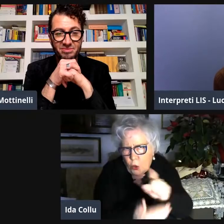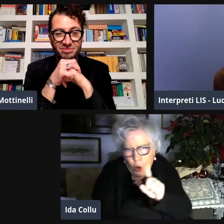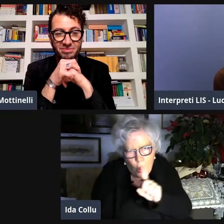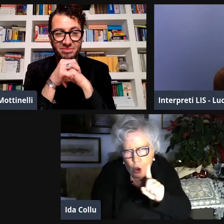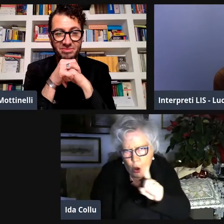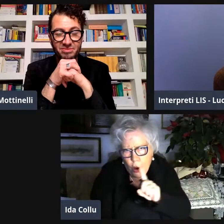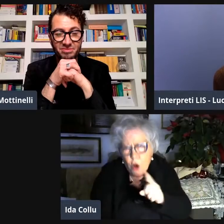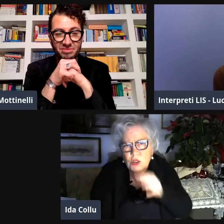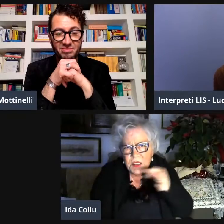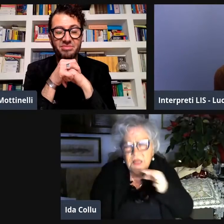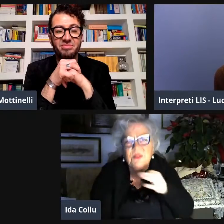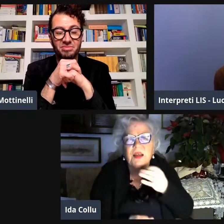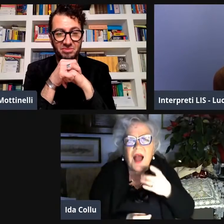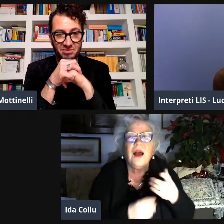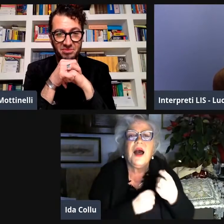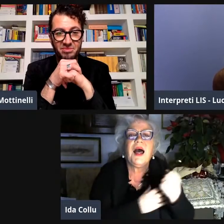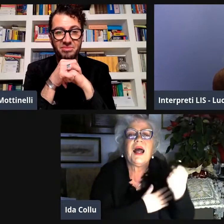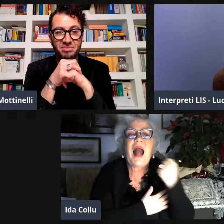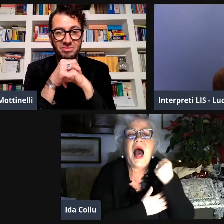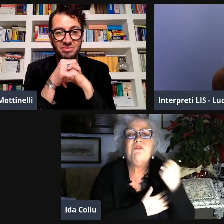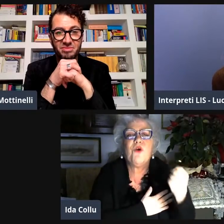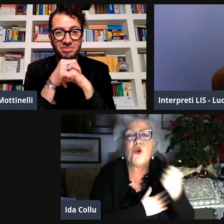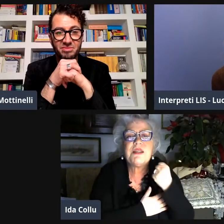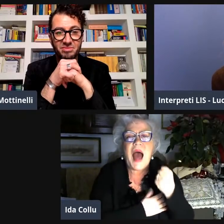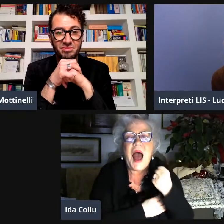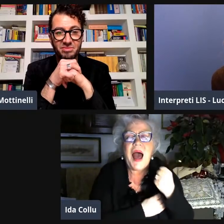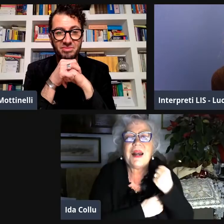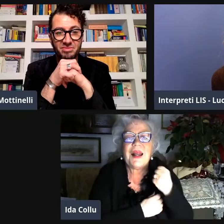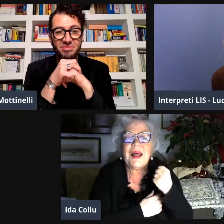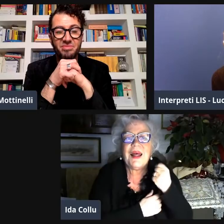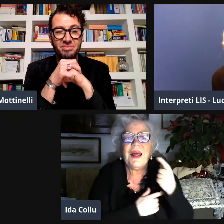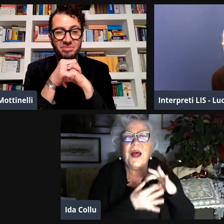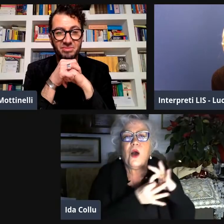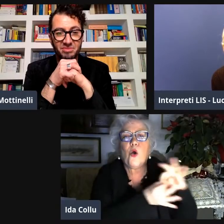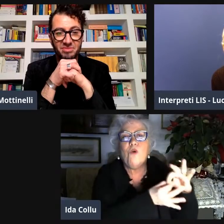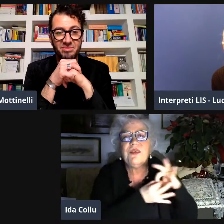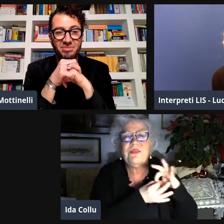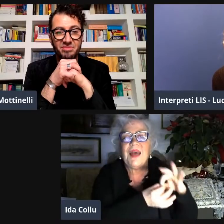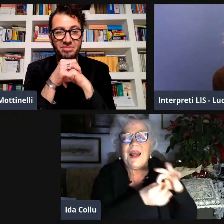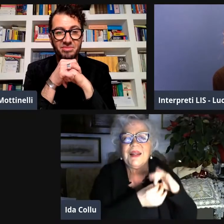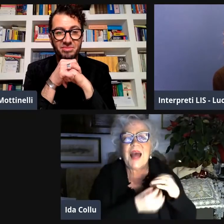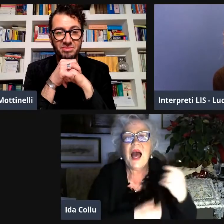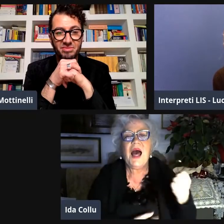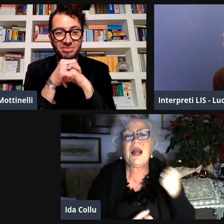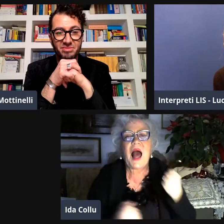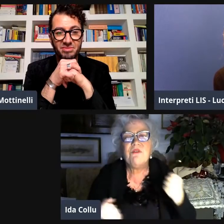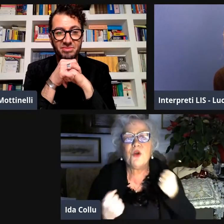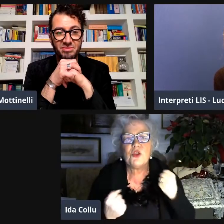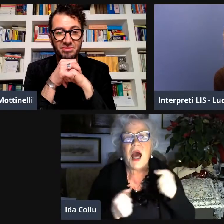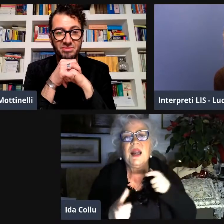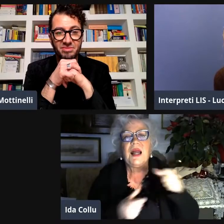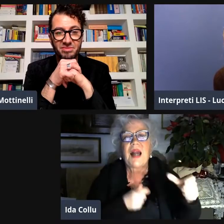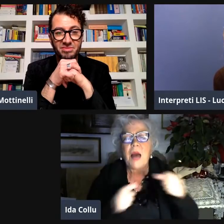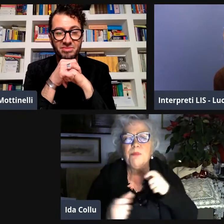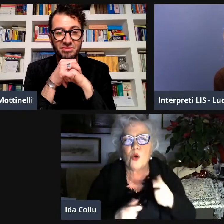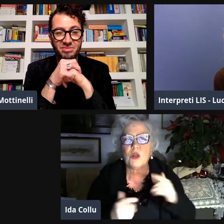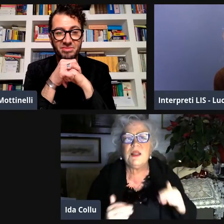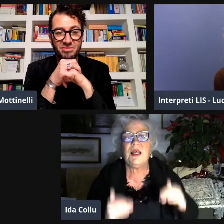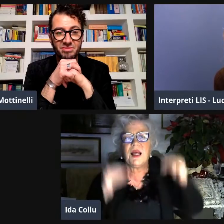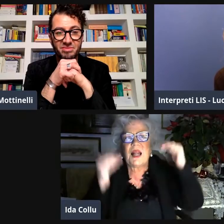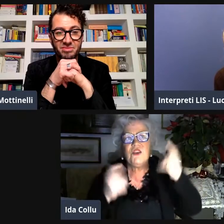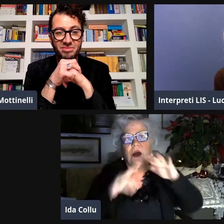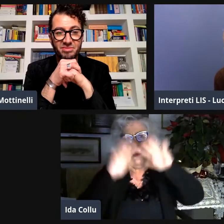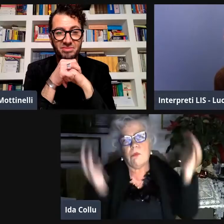perché il fatto è che gli uomini non per questo devono essere meno importanti delle donne ma ci deve essere un